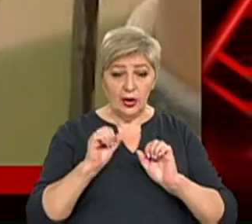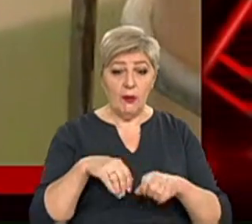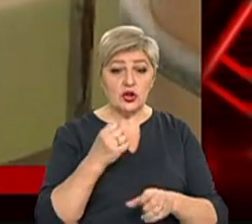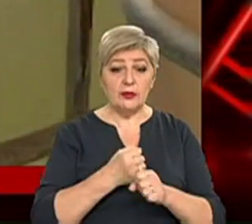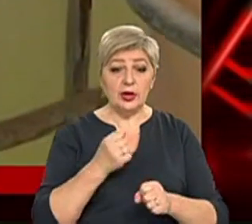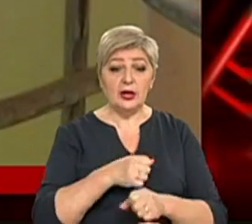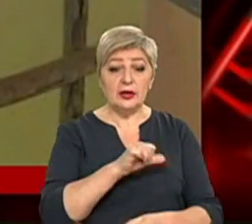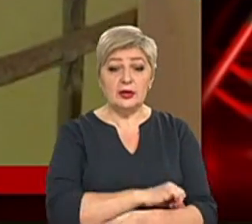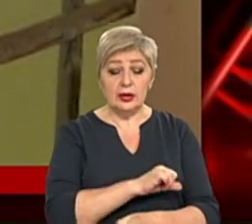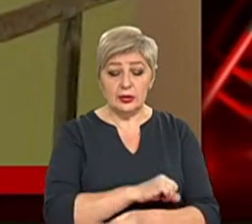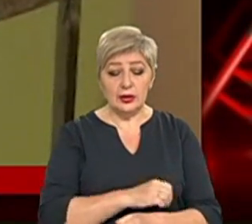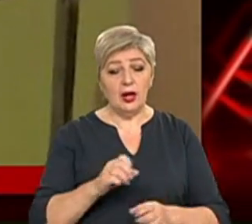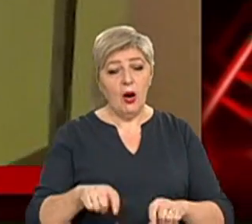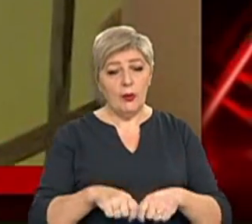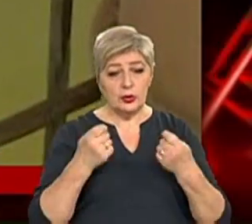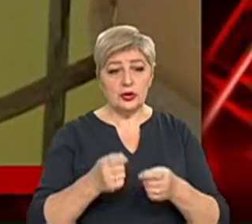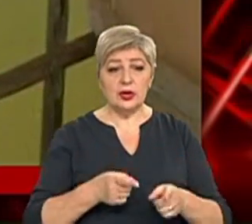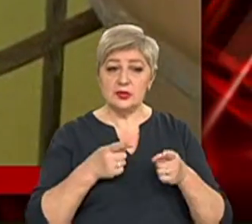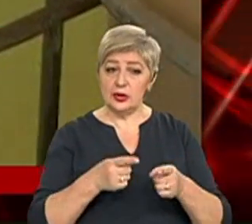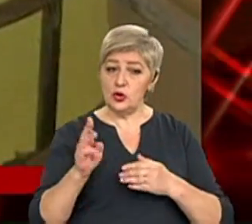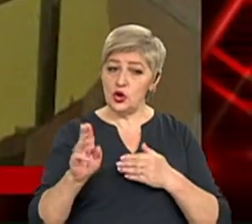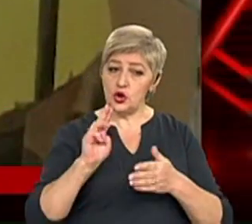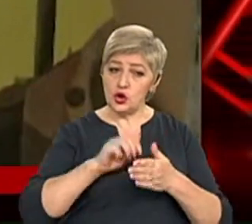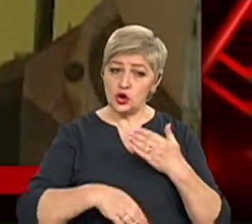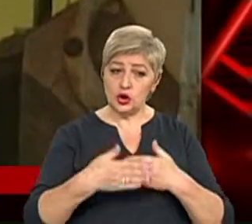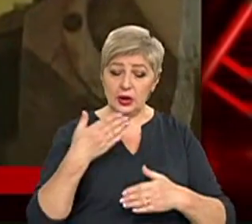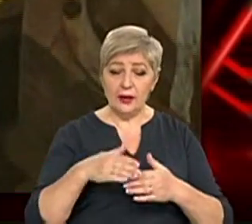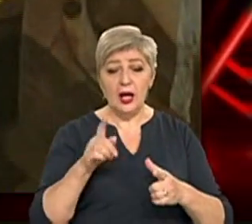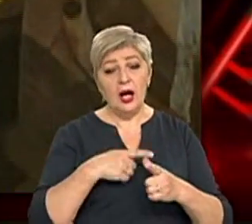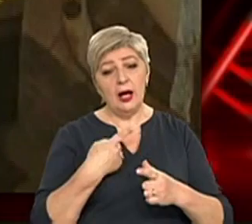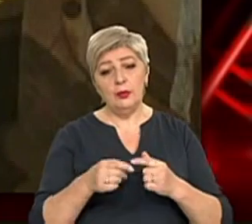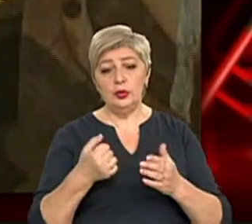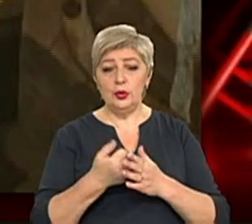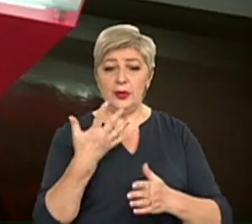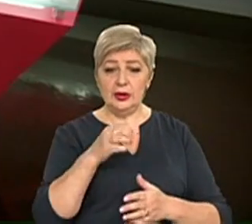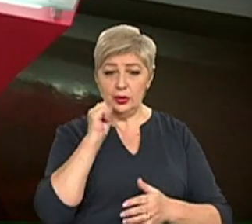кримінальне провадження, порушникам загрожує штраф або до п'яти років позбавлення волі.